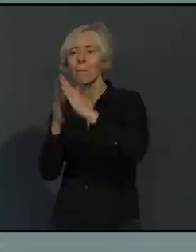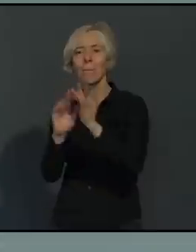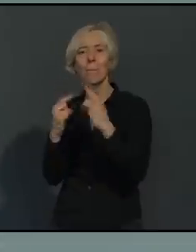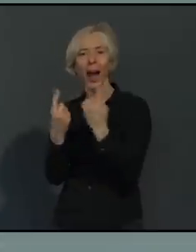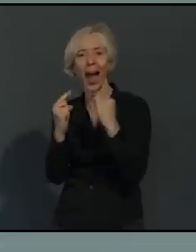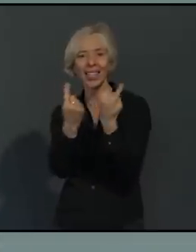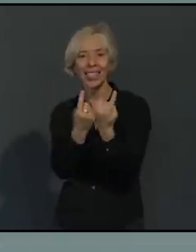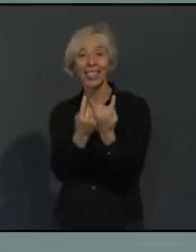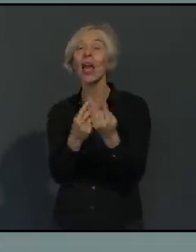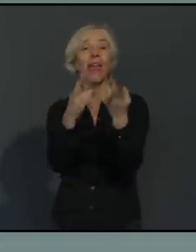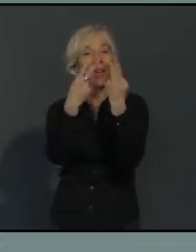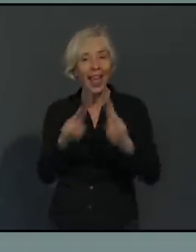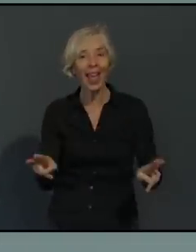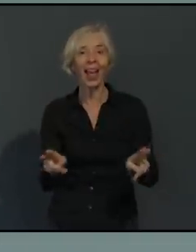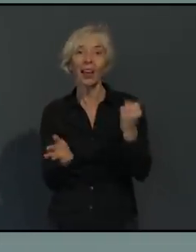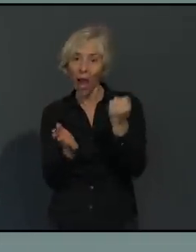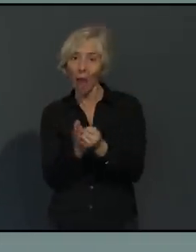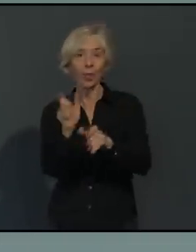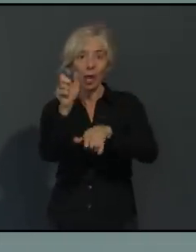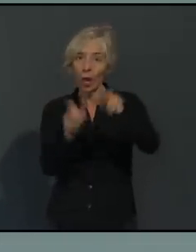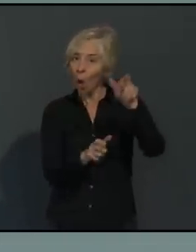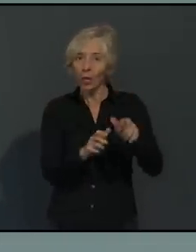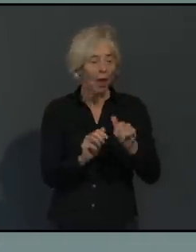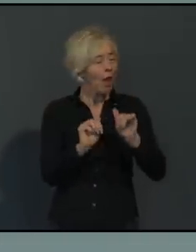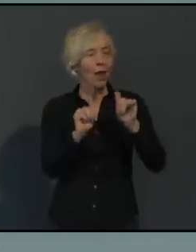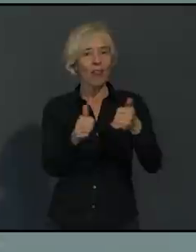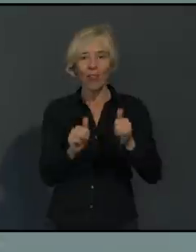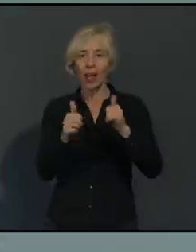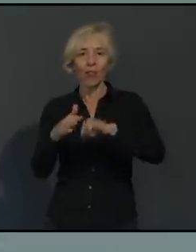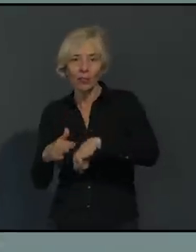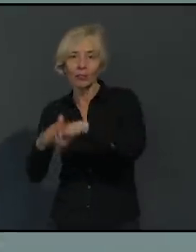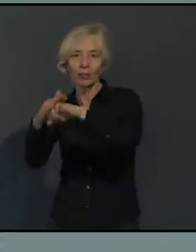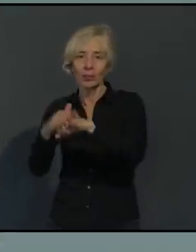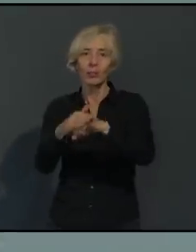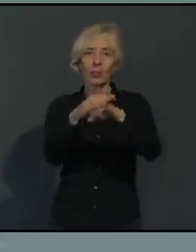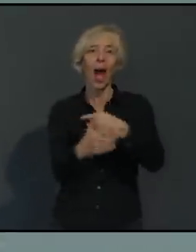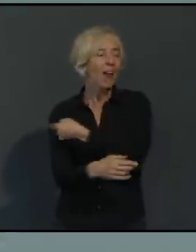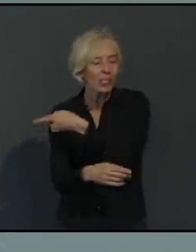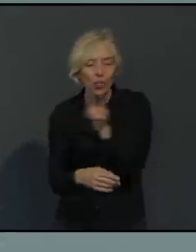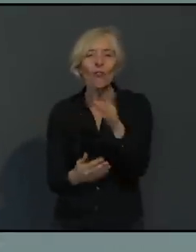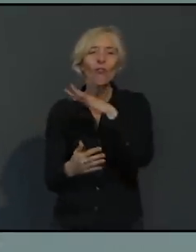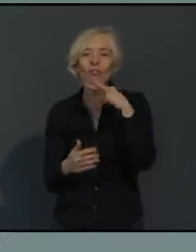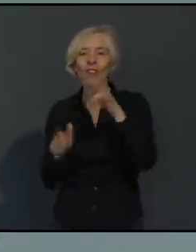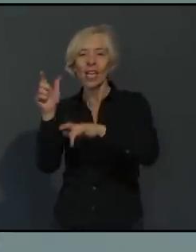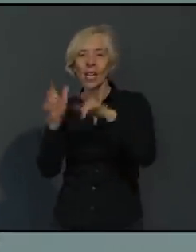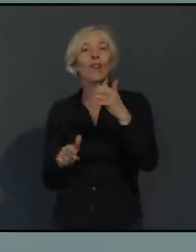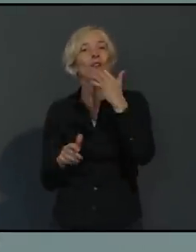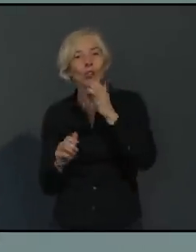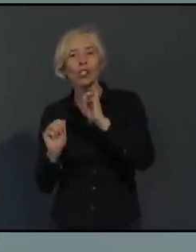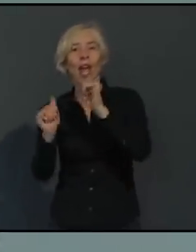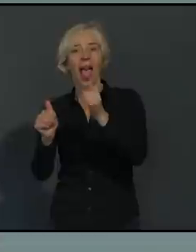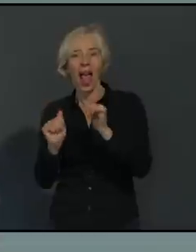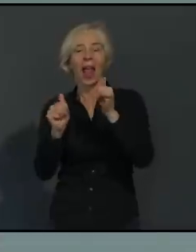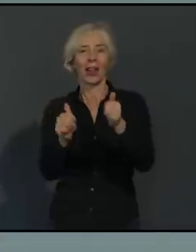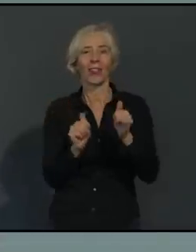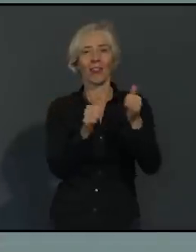leisten außerordentliches und wollen ganz unabhängig vom Krankheitsverlauf helfen. Und zwar allen. Und